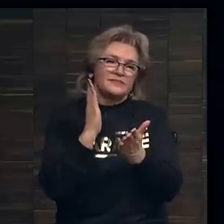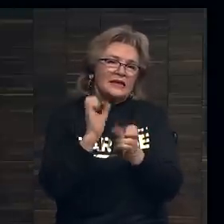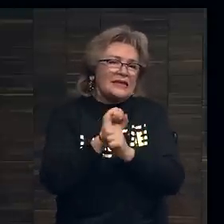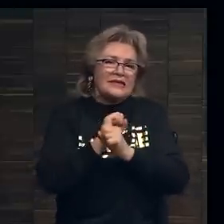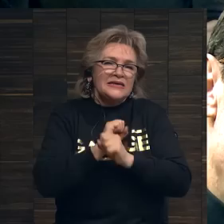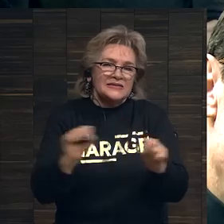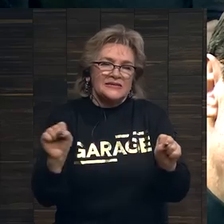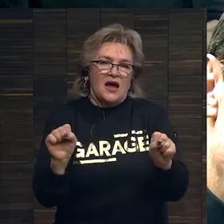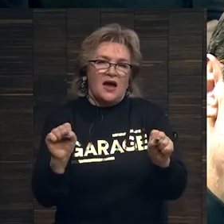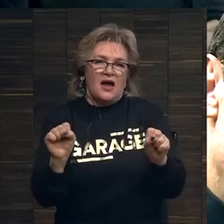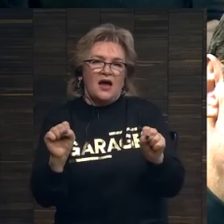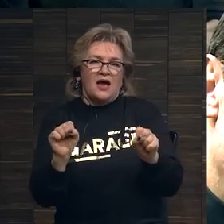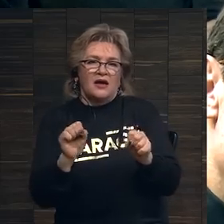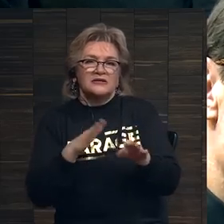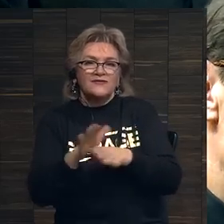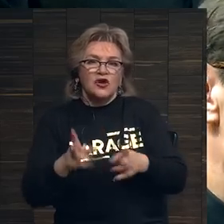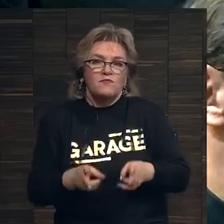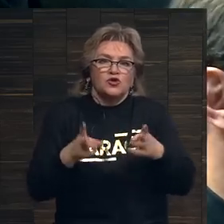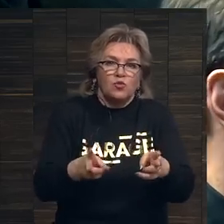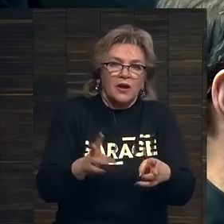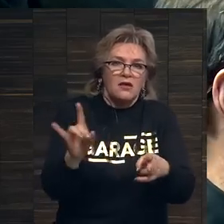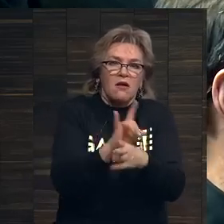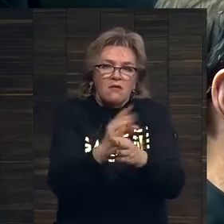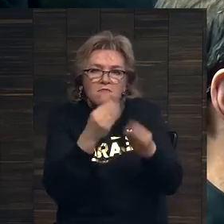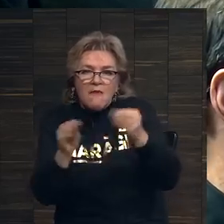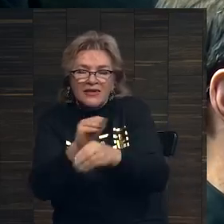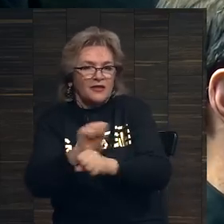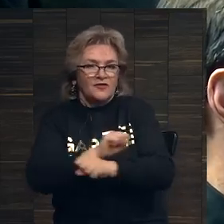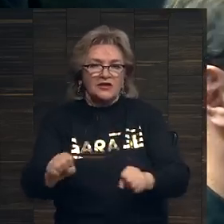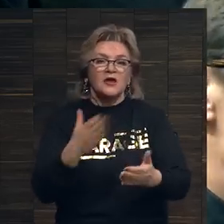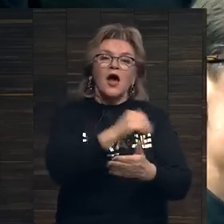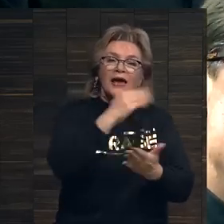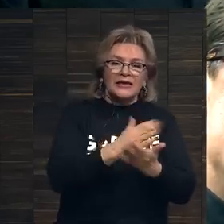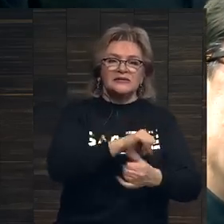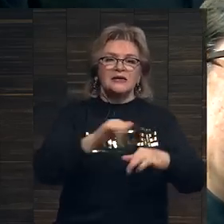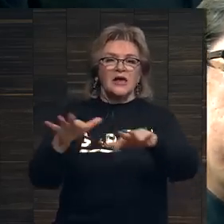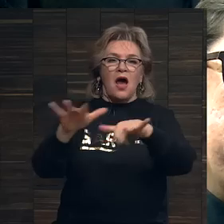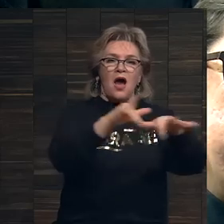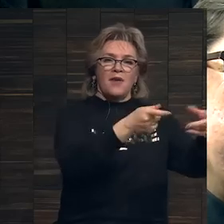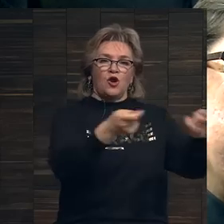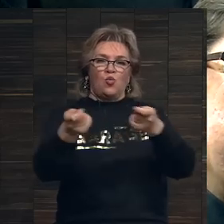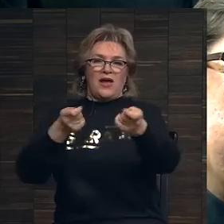Нельзя совершать преступления, нельзя подделывать, но здесь есть и саморегуляция в большой степени.